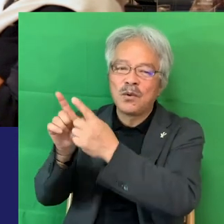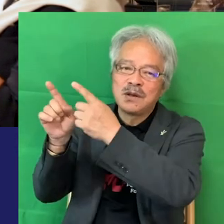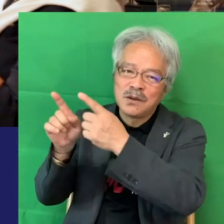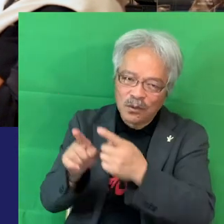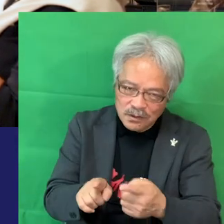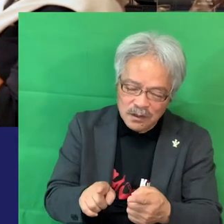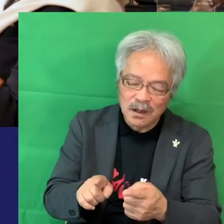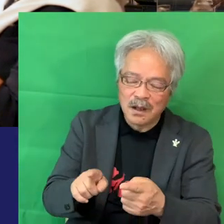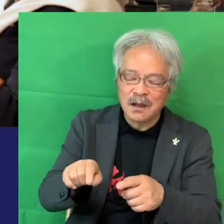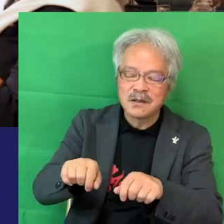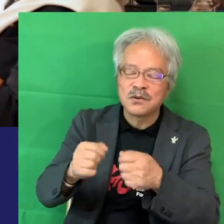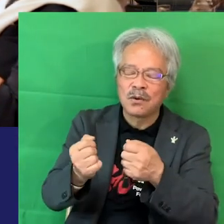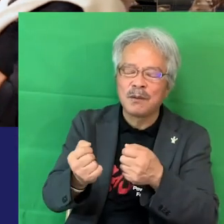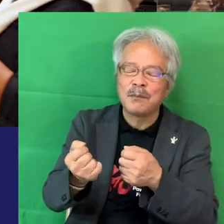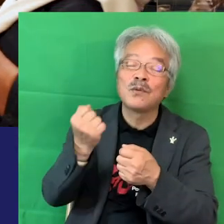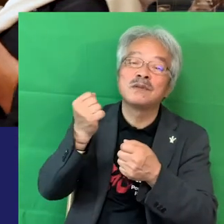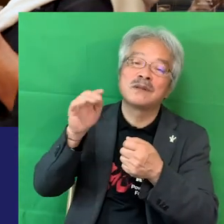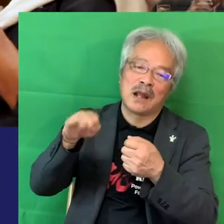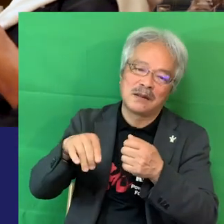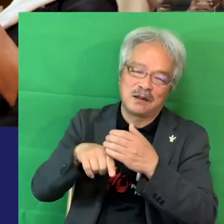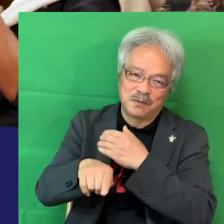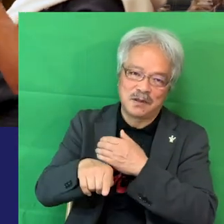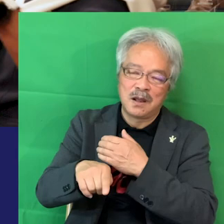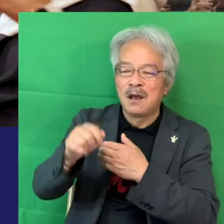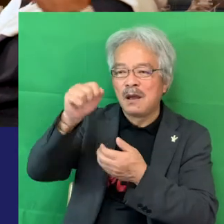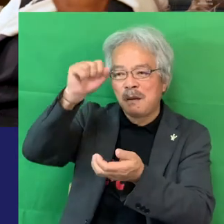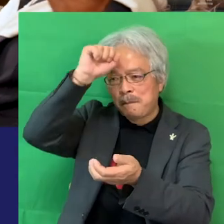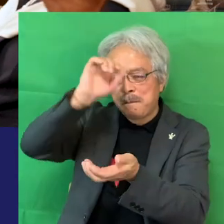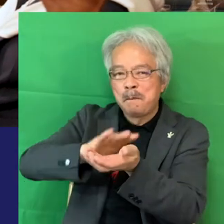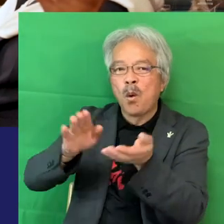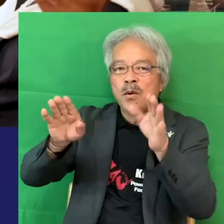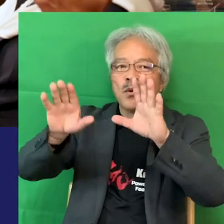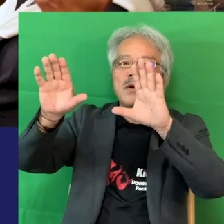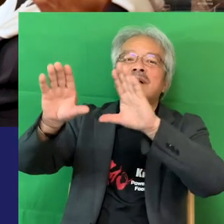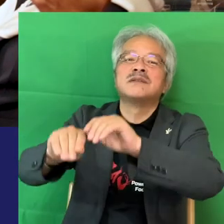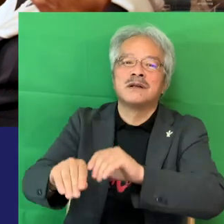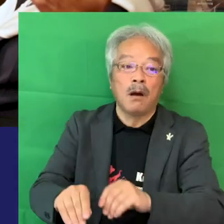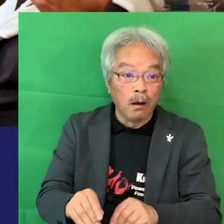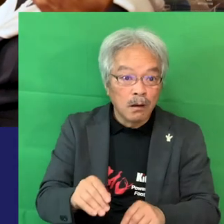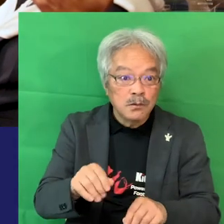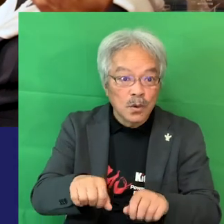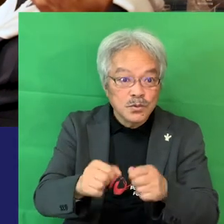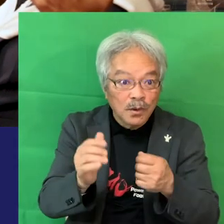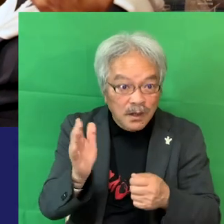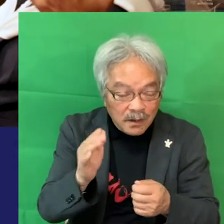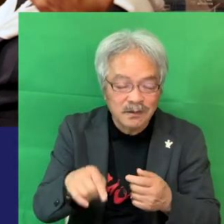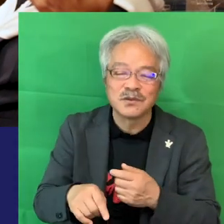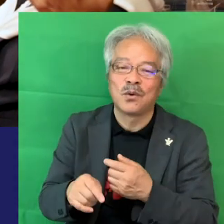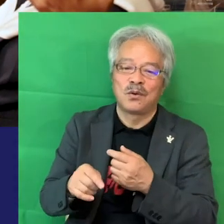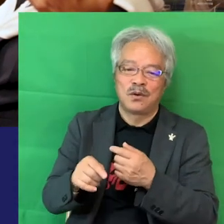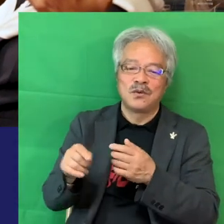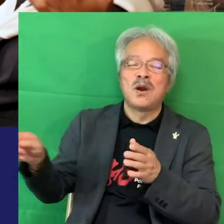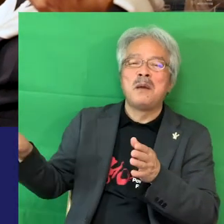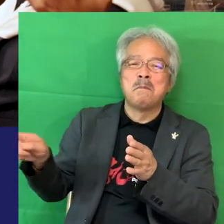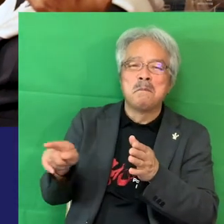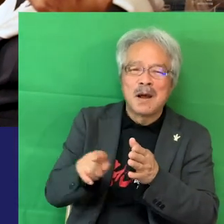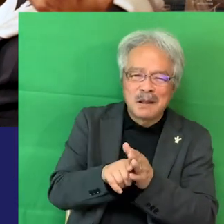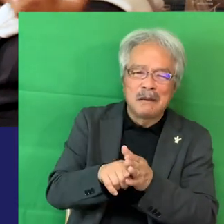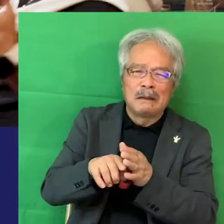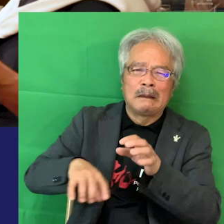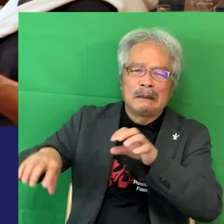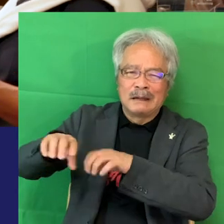撤廃しちゃったの病院をそれは病気じゃないっていううんだからセンターしかないのそれに至るまではすごい色々あったんですよ